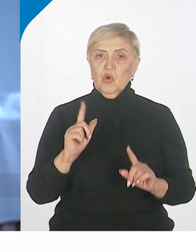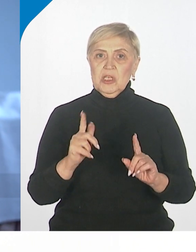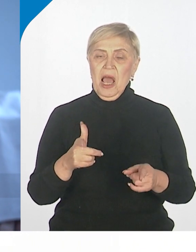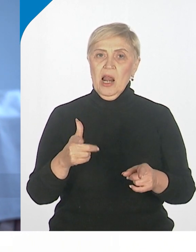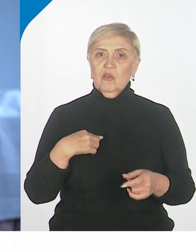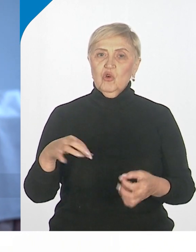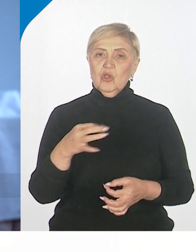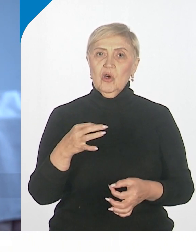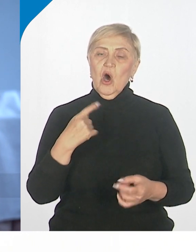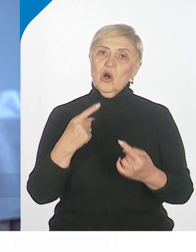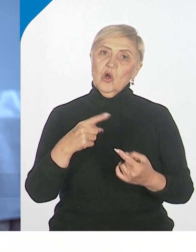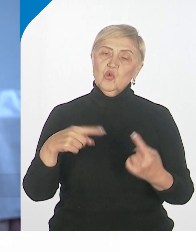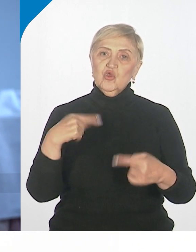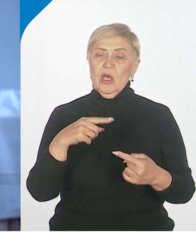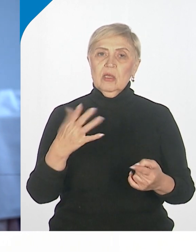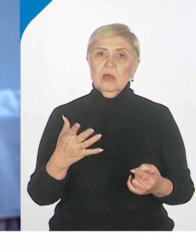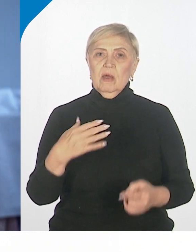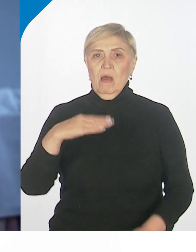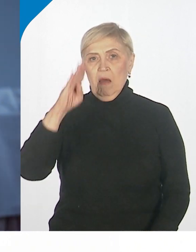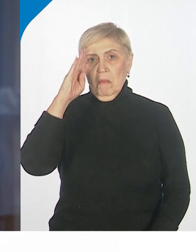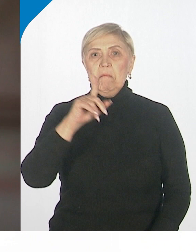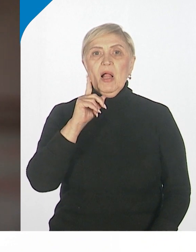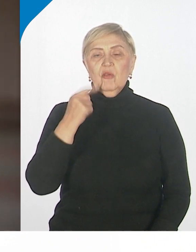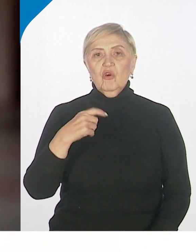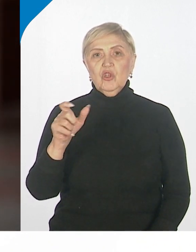Ну, парень, модельер. Мы же не поймем лучше.